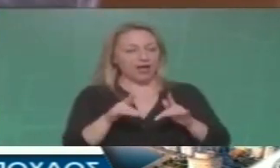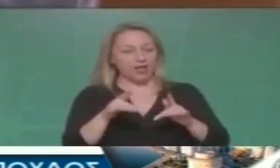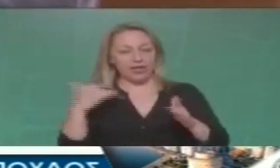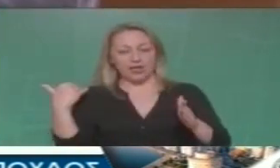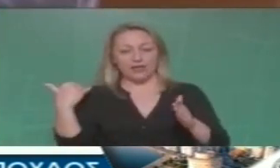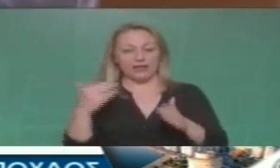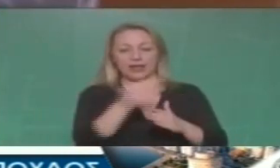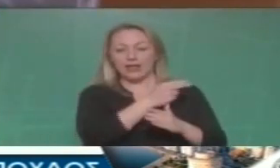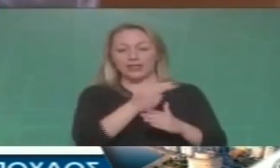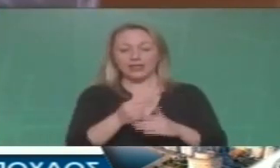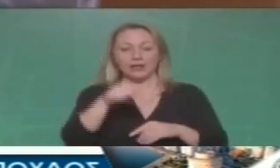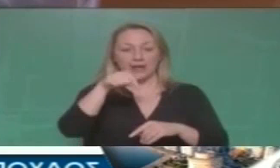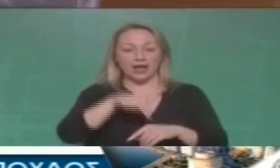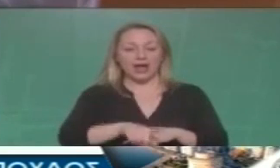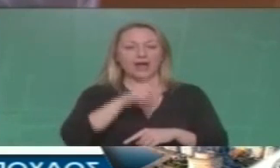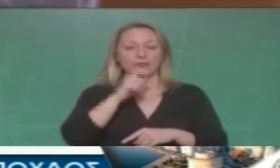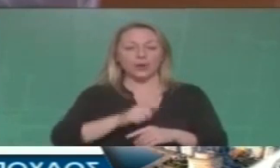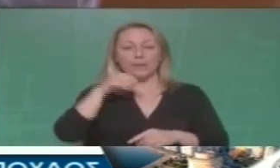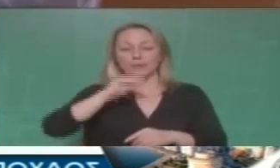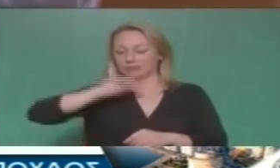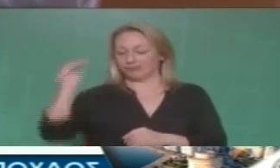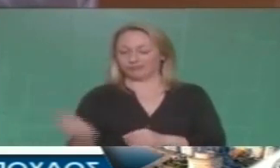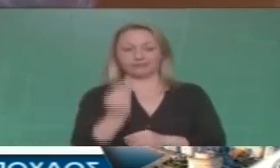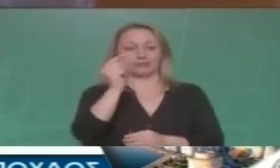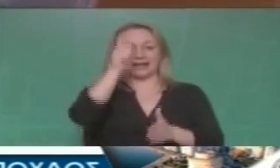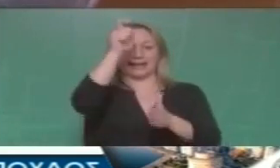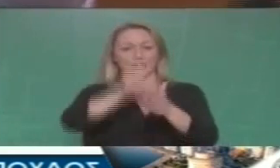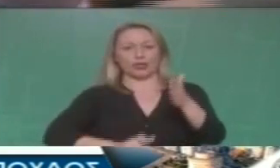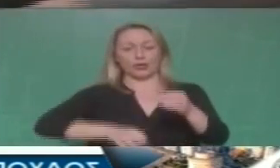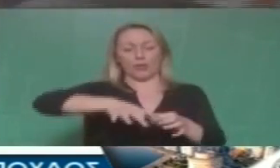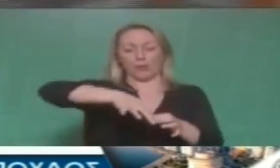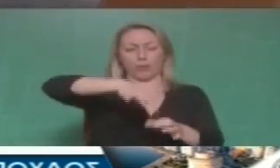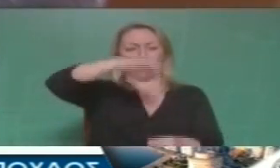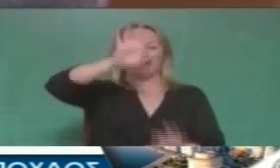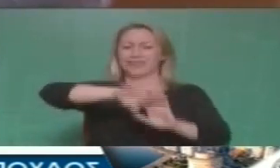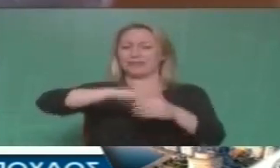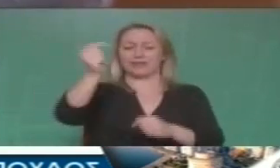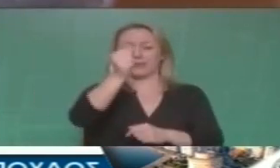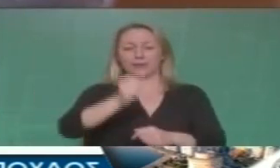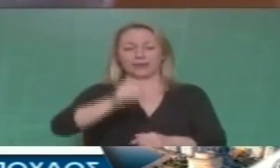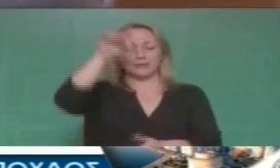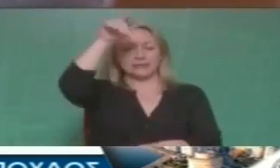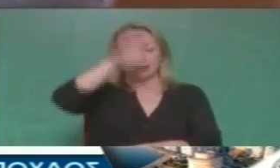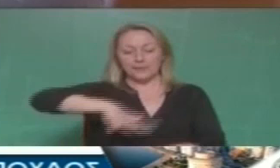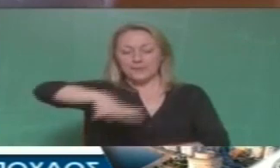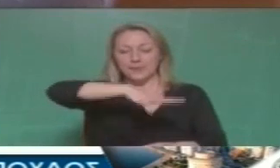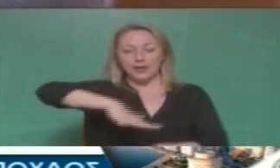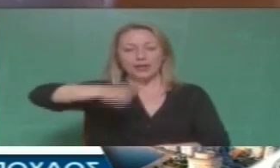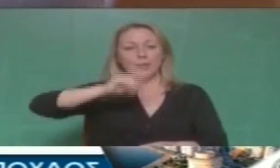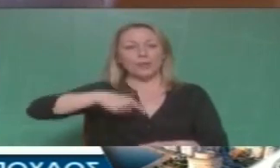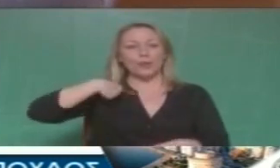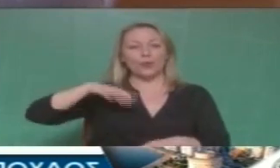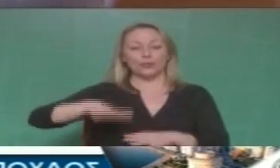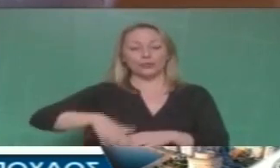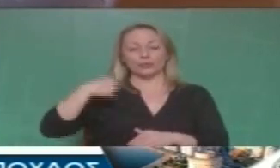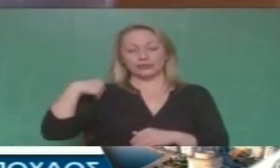από το φύτεμα ενός ξενοδοχείου όσον ορόφω κι αν είναι στην περιοχή όπου μπορούσαν να ανοίξουν το βλέμμα τους